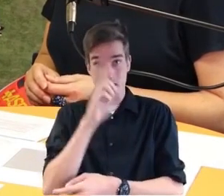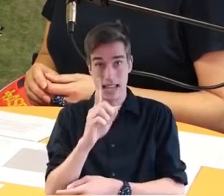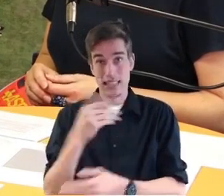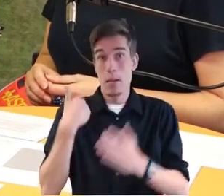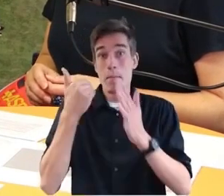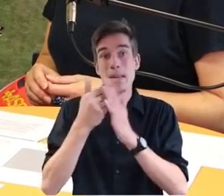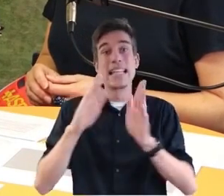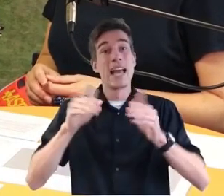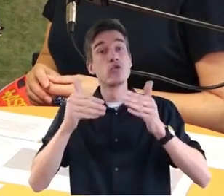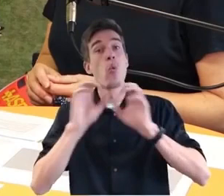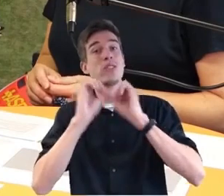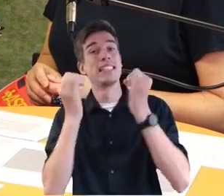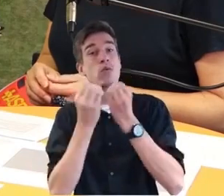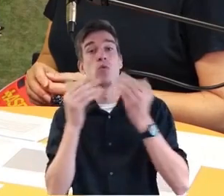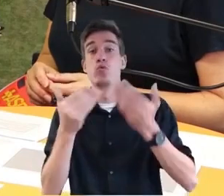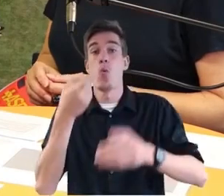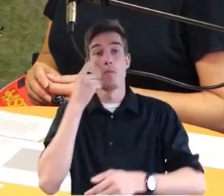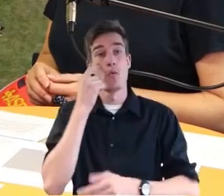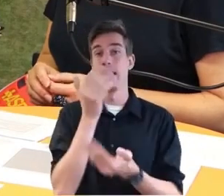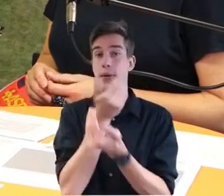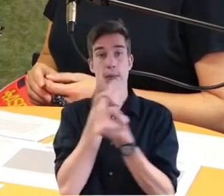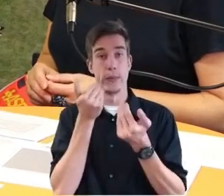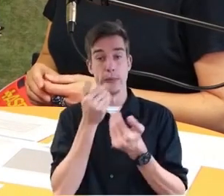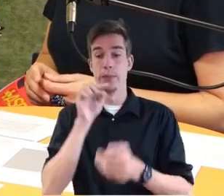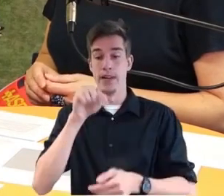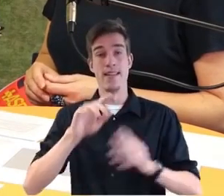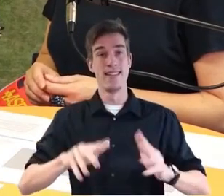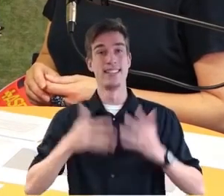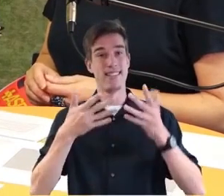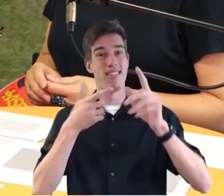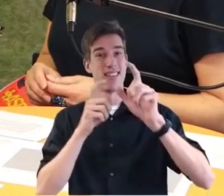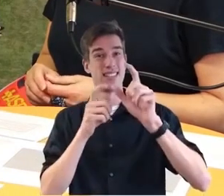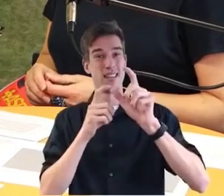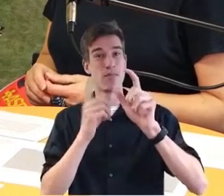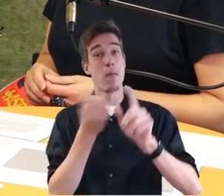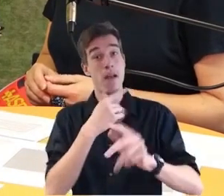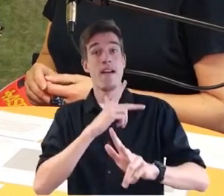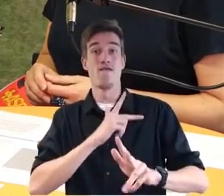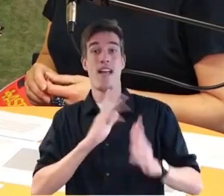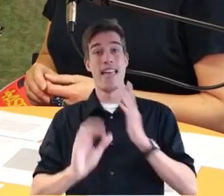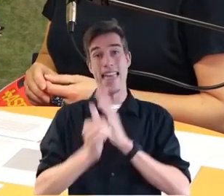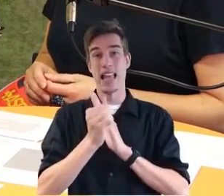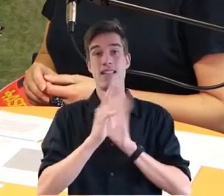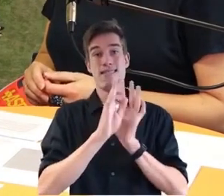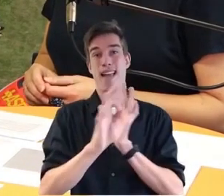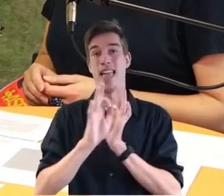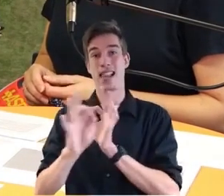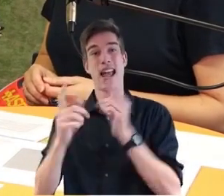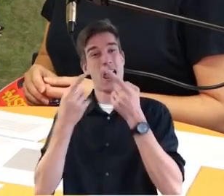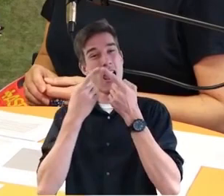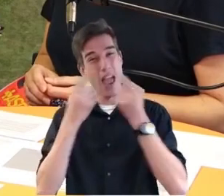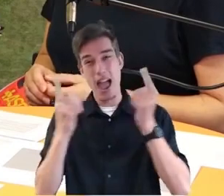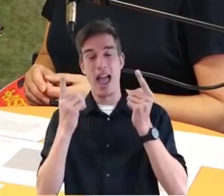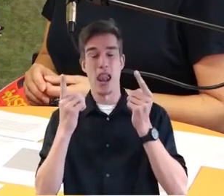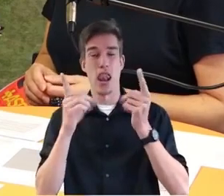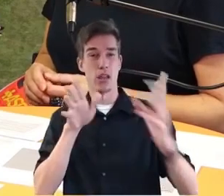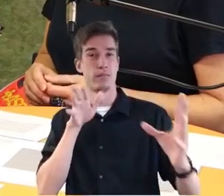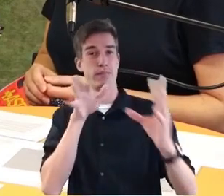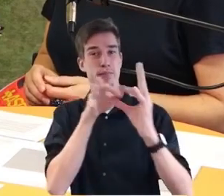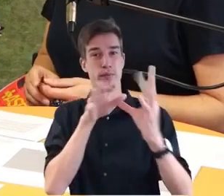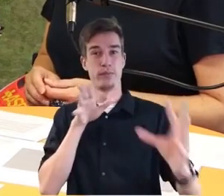das noch nie ausprobiert haben. Wir werden am 10. September das erste Mal alle Kanäle, die es gibt, ansprechen und wirklich aus allen